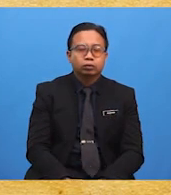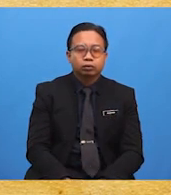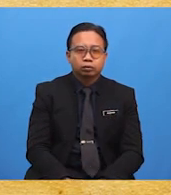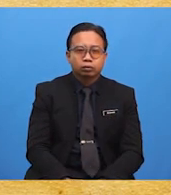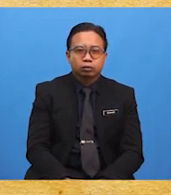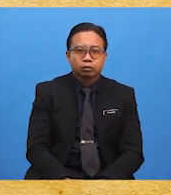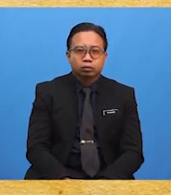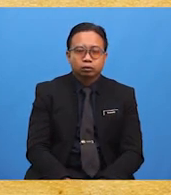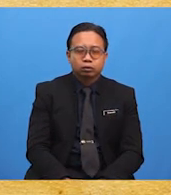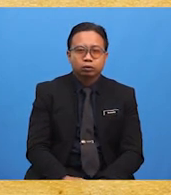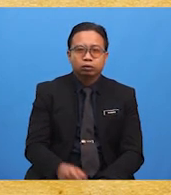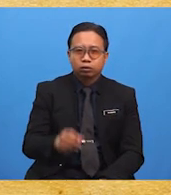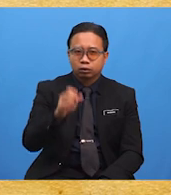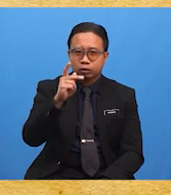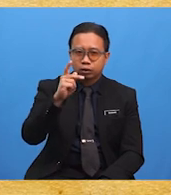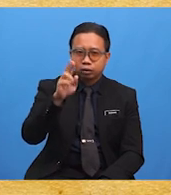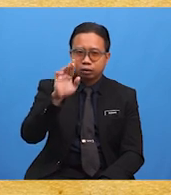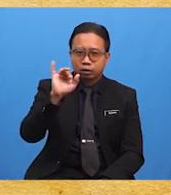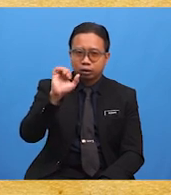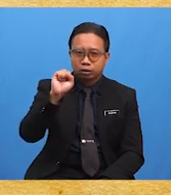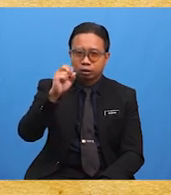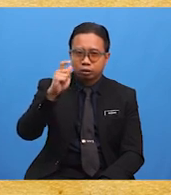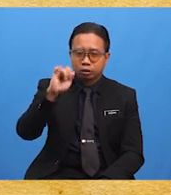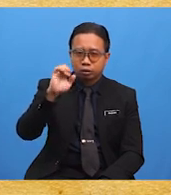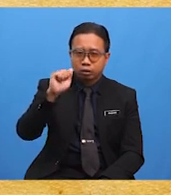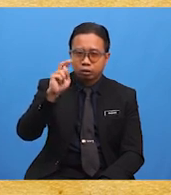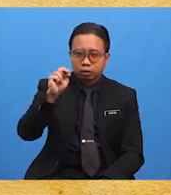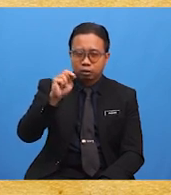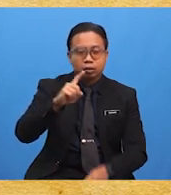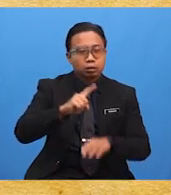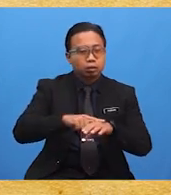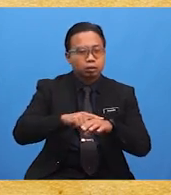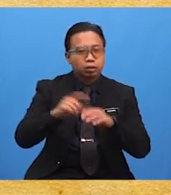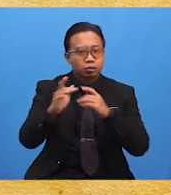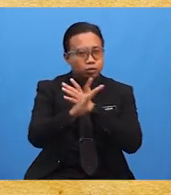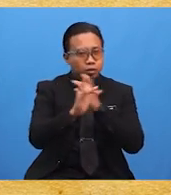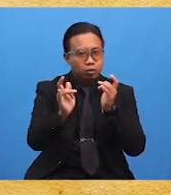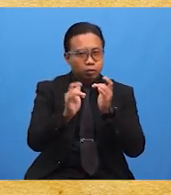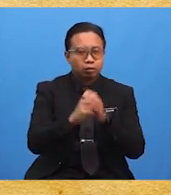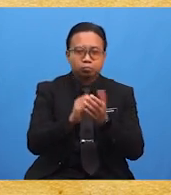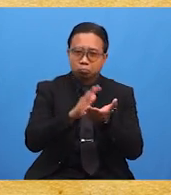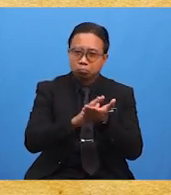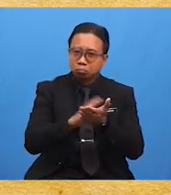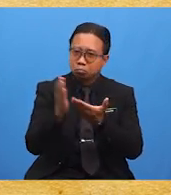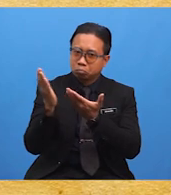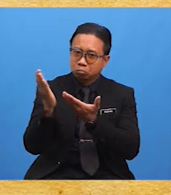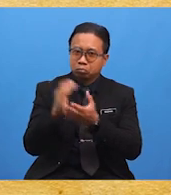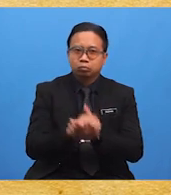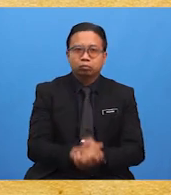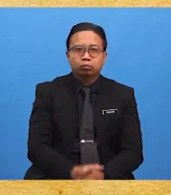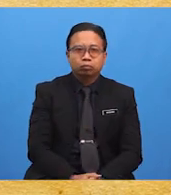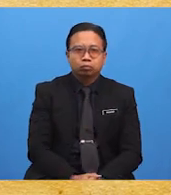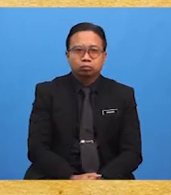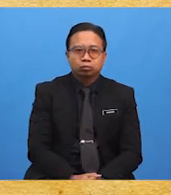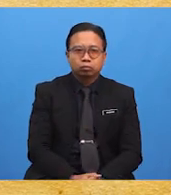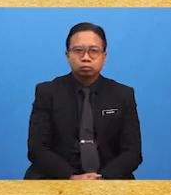Sekolah St. Thomas dan Sekolah St. Joseph di Kuching Sekolah St. Paul di Banting dan